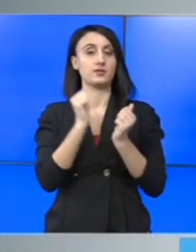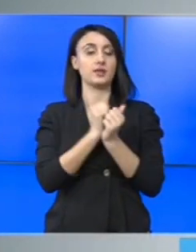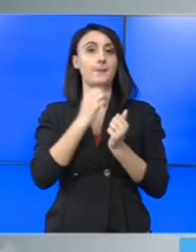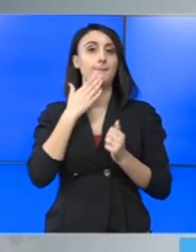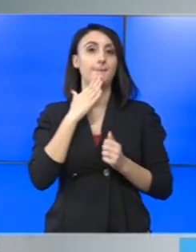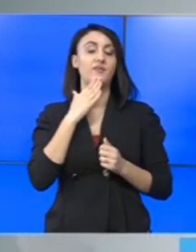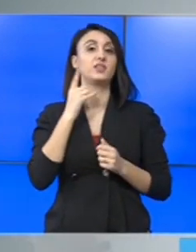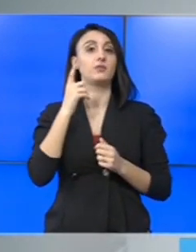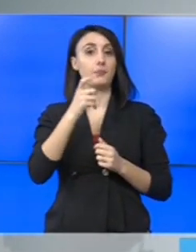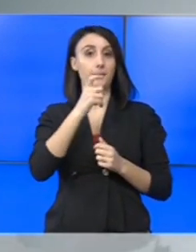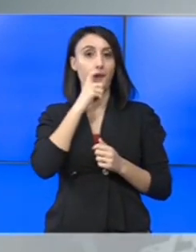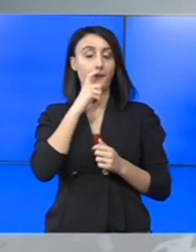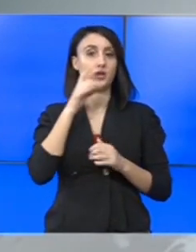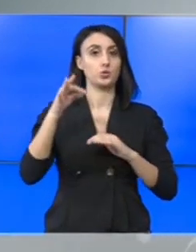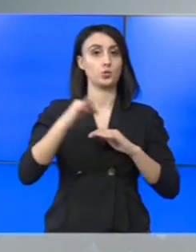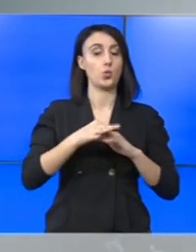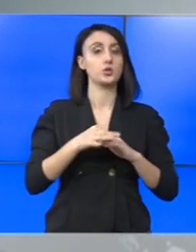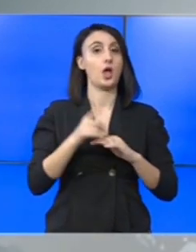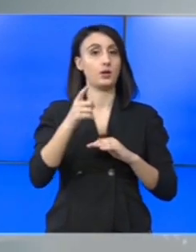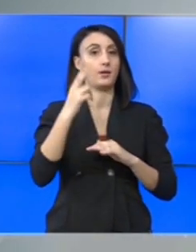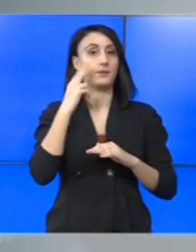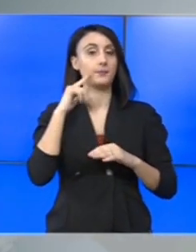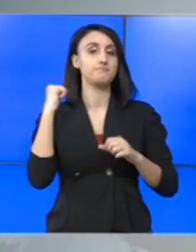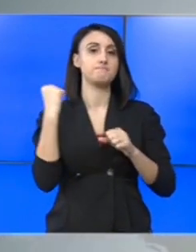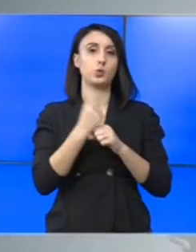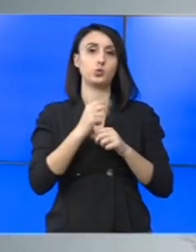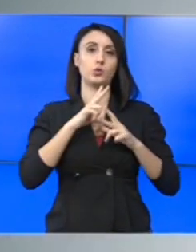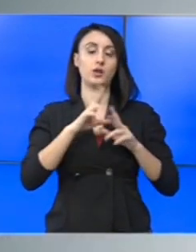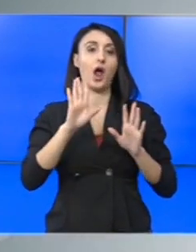preventiv. Agresorul și soția pe care a bătut-o cumplit au doi copii.